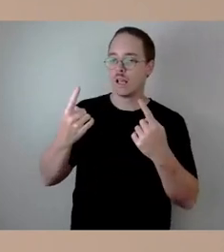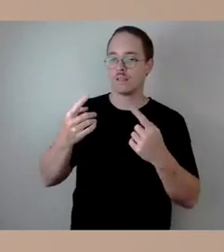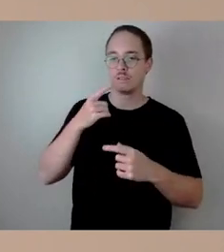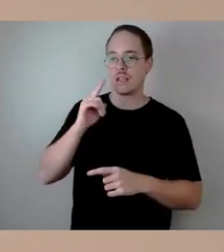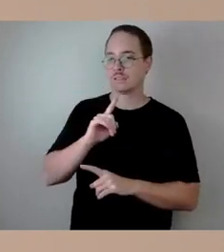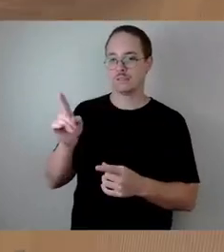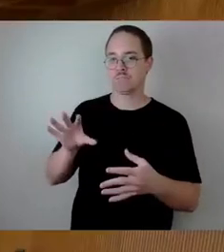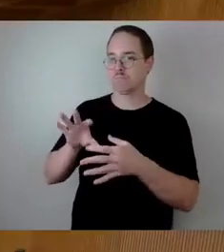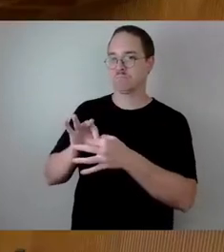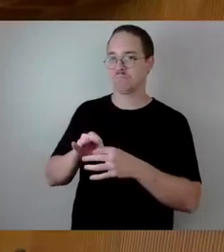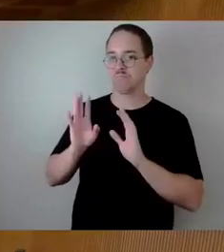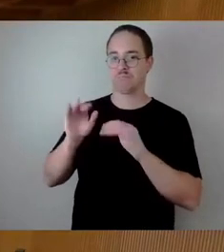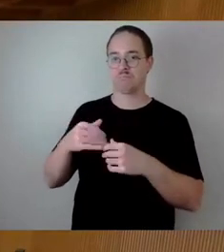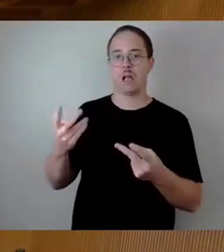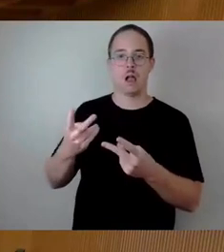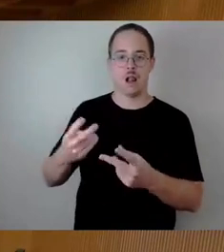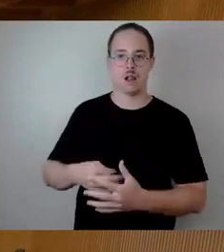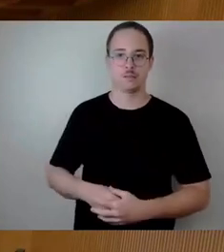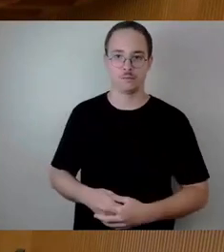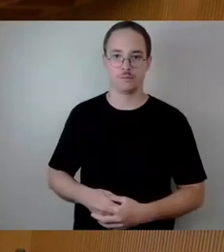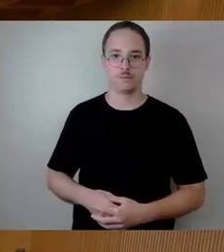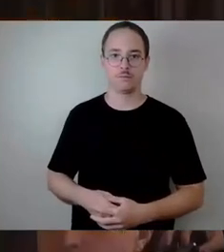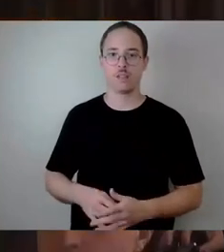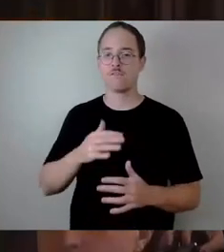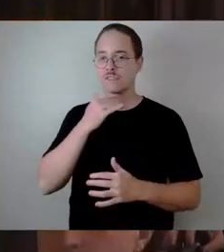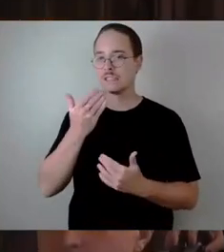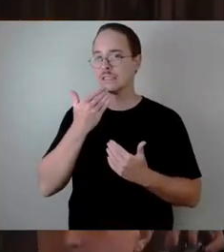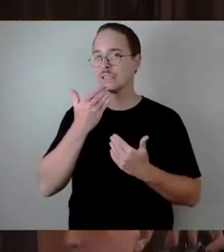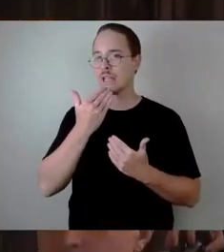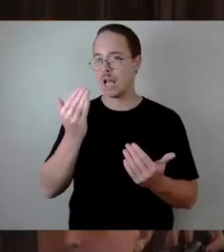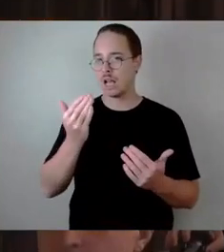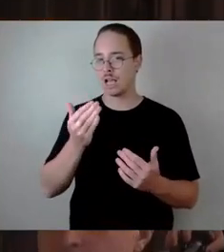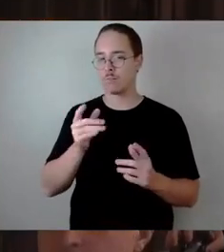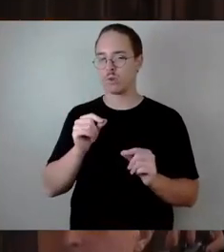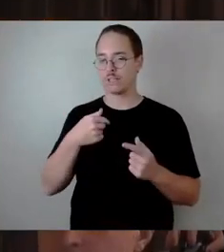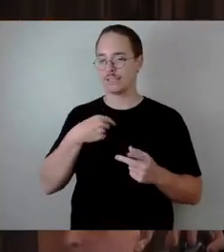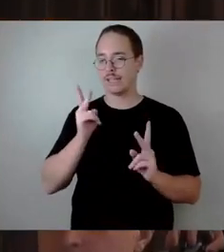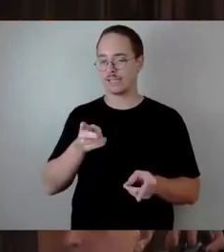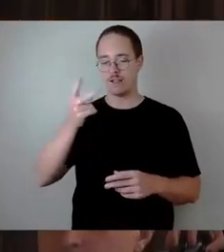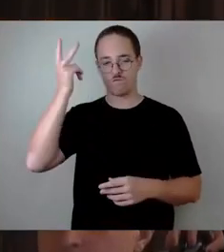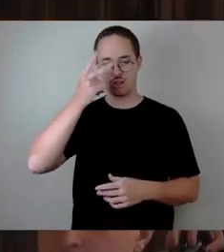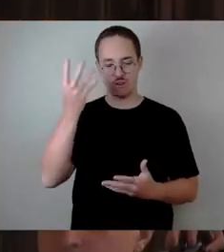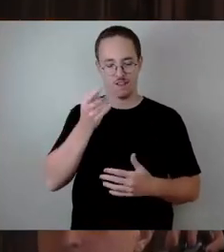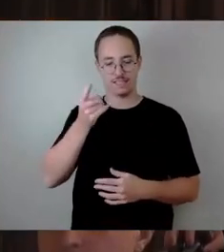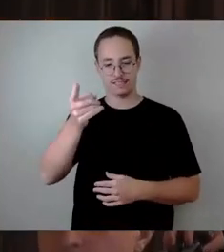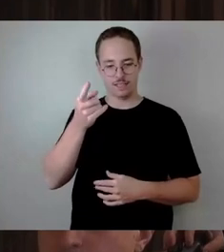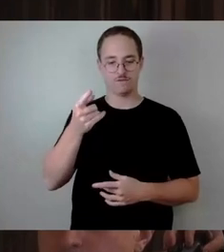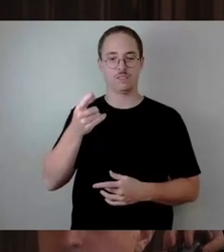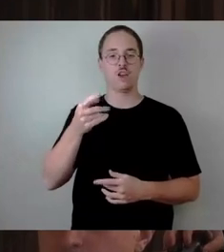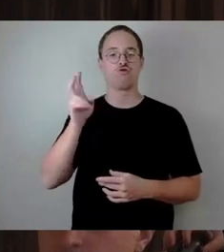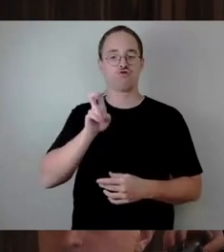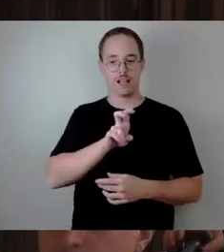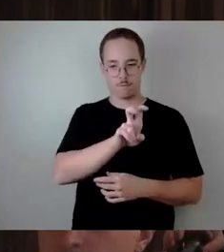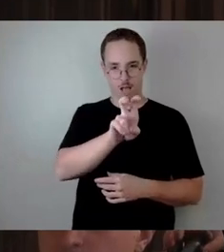Vielen Dank. Habe ich Sie richtig verstanden, dass im Grunde vor der Einfahrt in die Straßenbahnhaltestelle